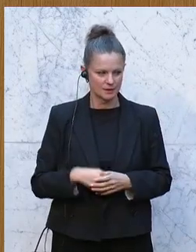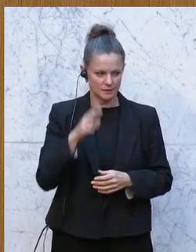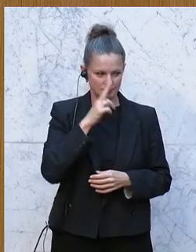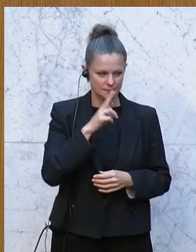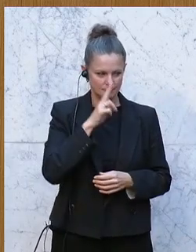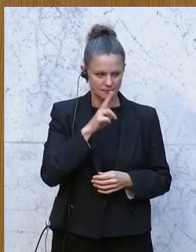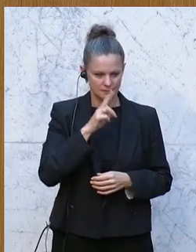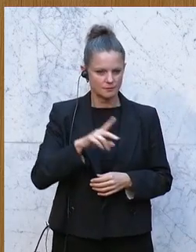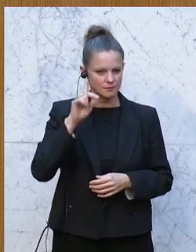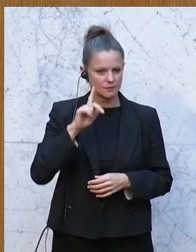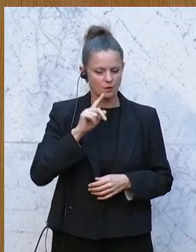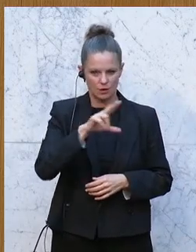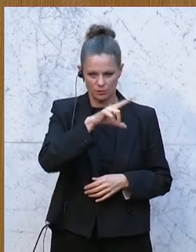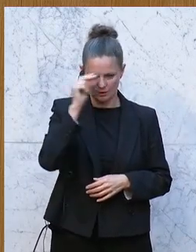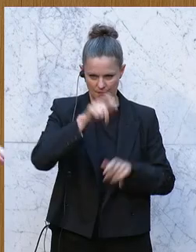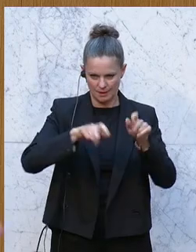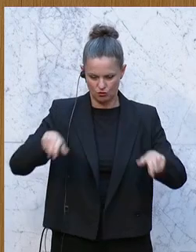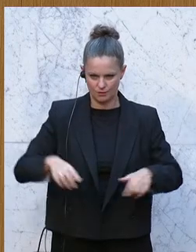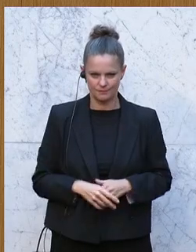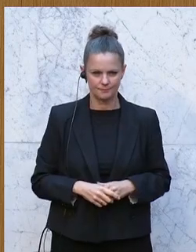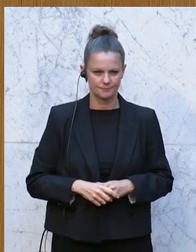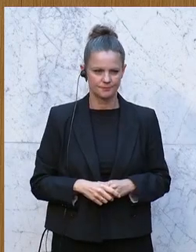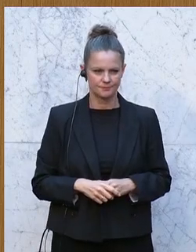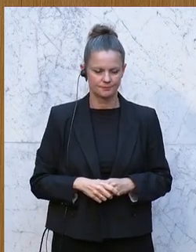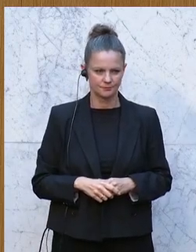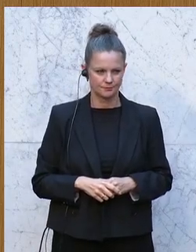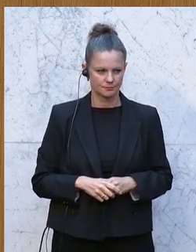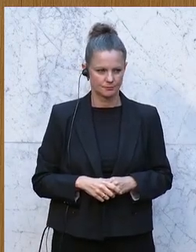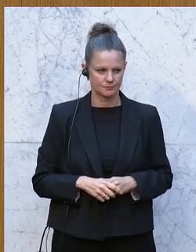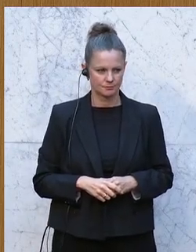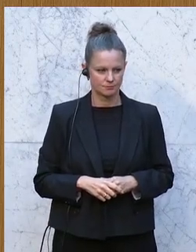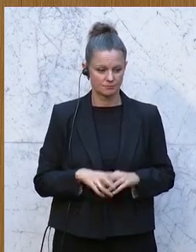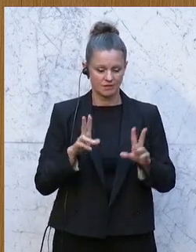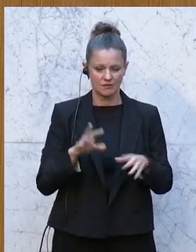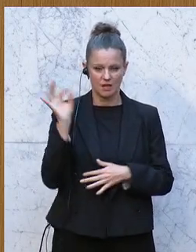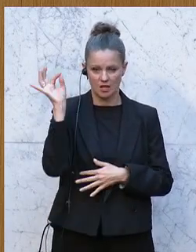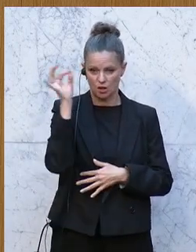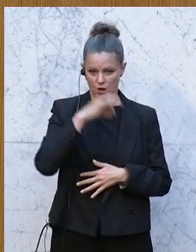gehörlose Menschen. Ich muss sagen, es ist wirklich traurig.